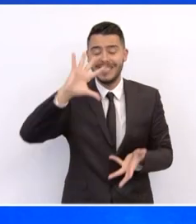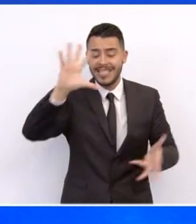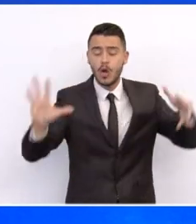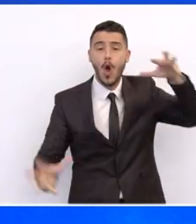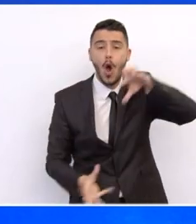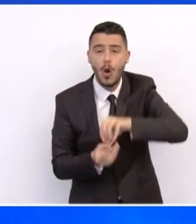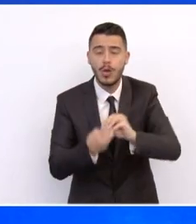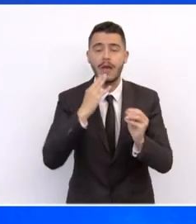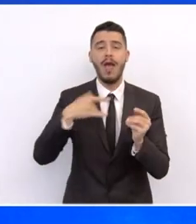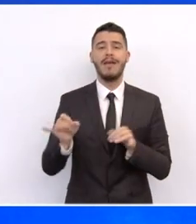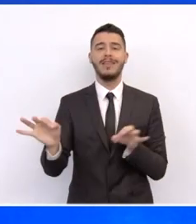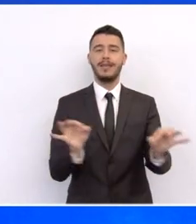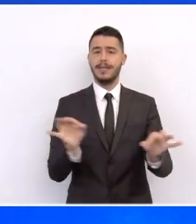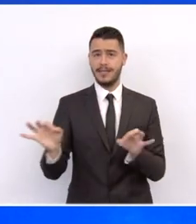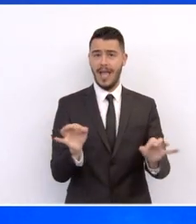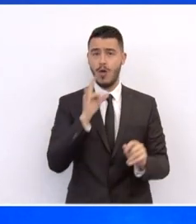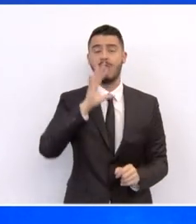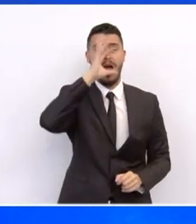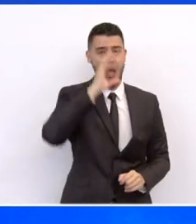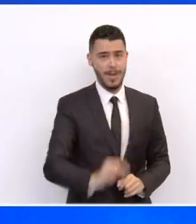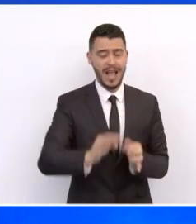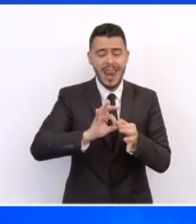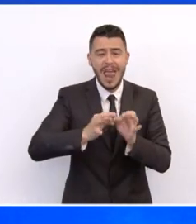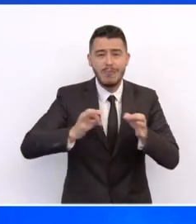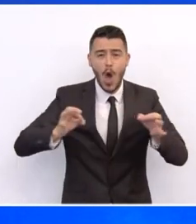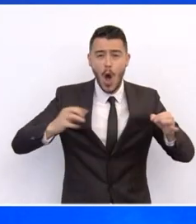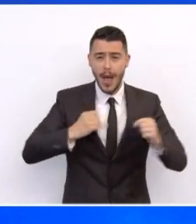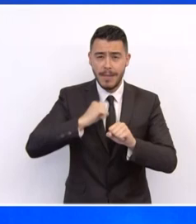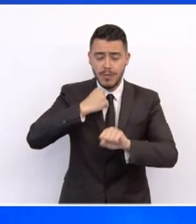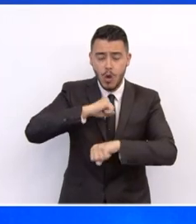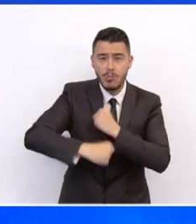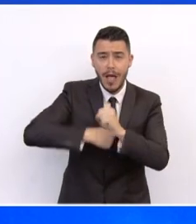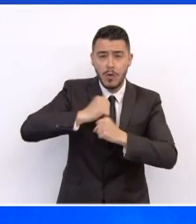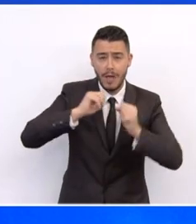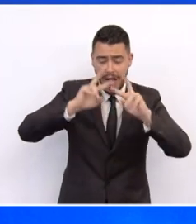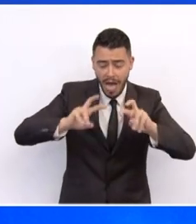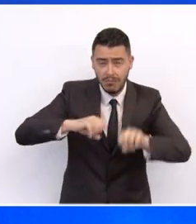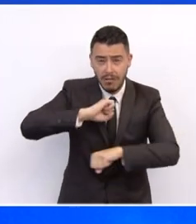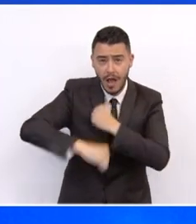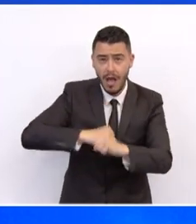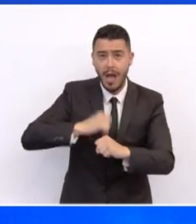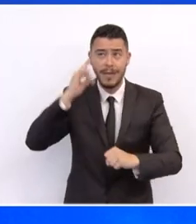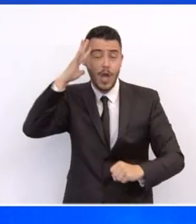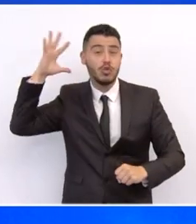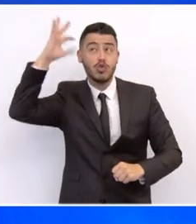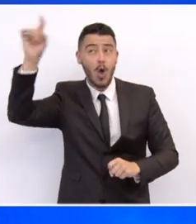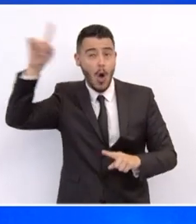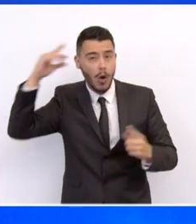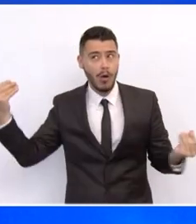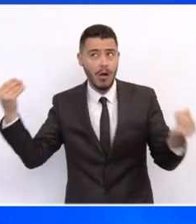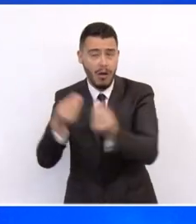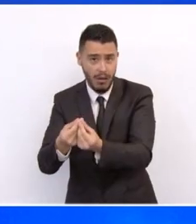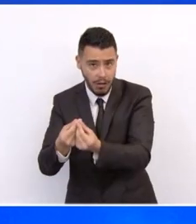σχέδιο εξαιρετικά απαιτητικό στην υλοποίησή του, που απαιτεί μεγάλη προσπάθεια, προσήλωση στους στόχους, διαφάνεια και